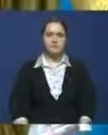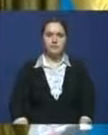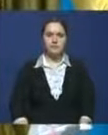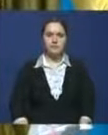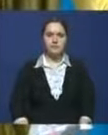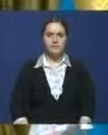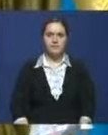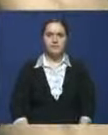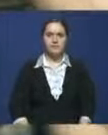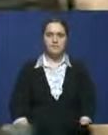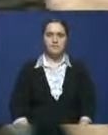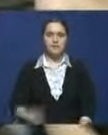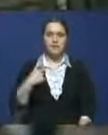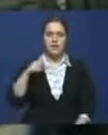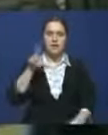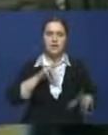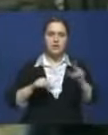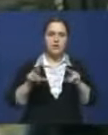Поэтому я надеюсь, что вы хорошо поработаете. следует...